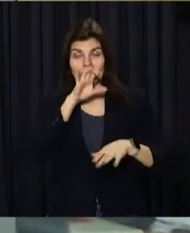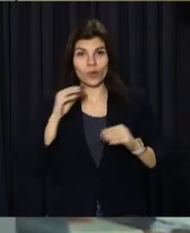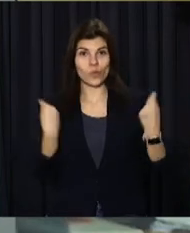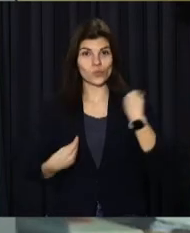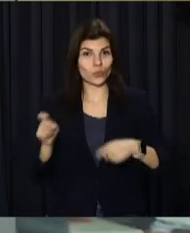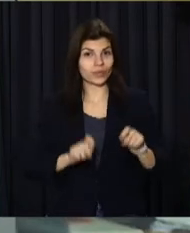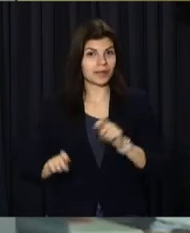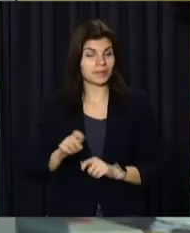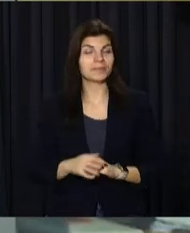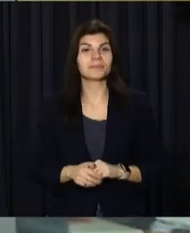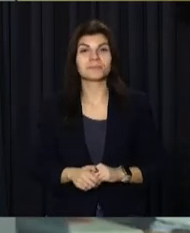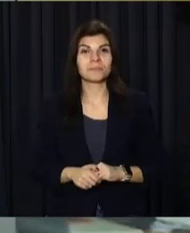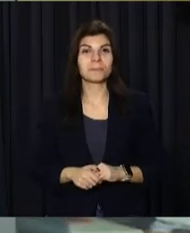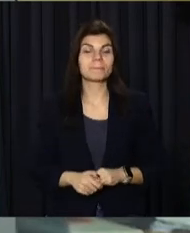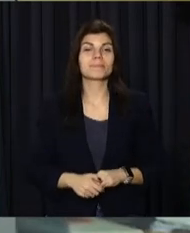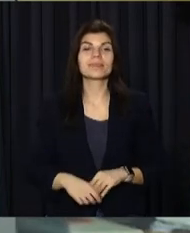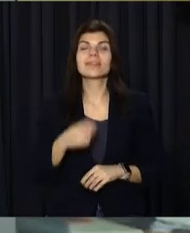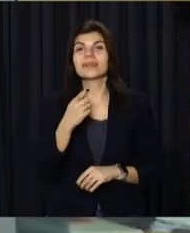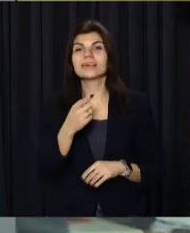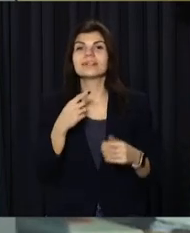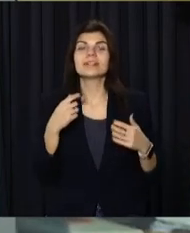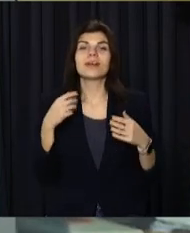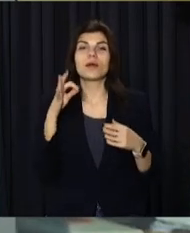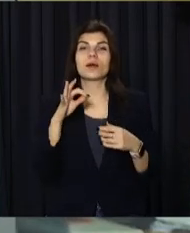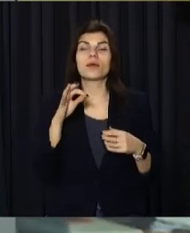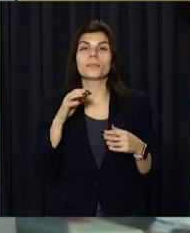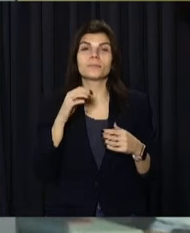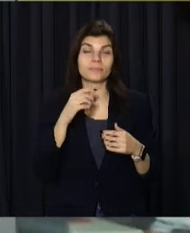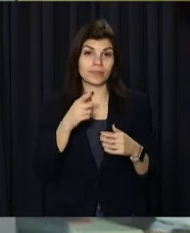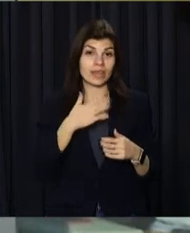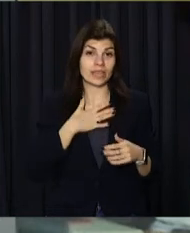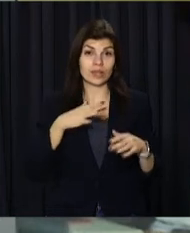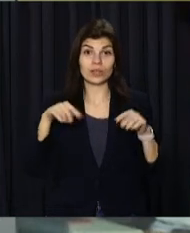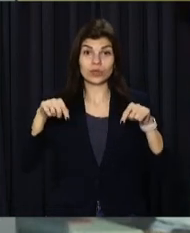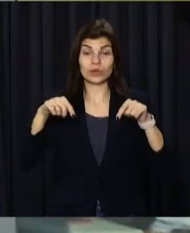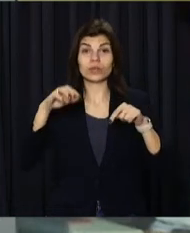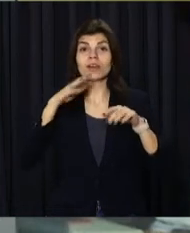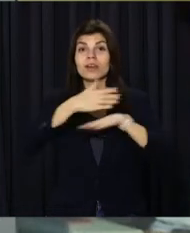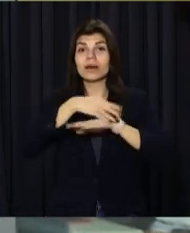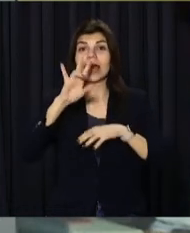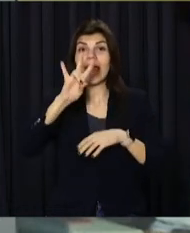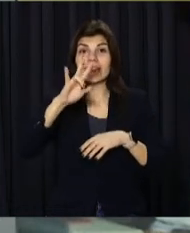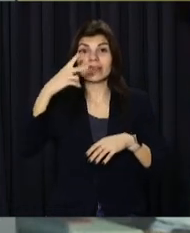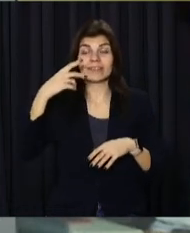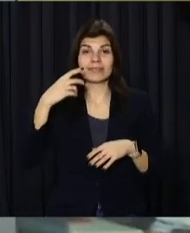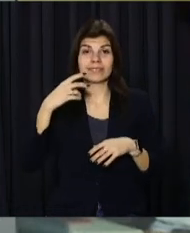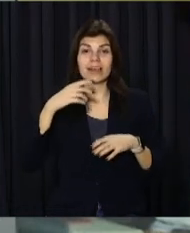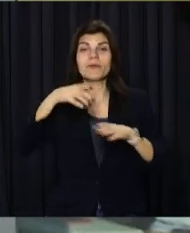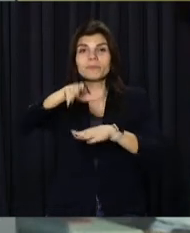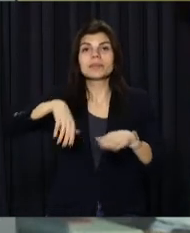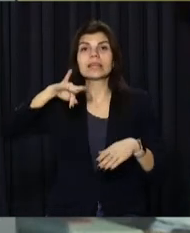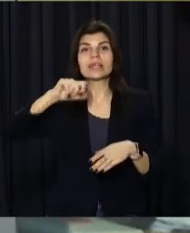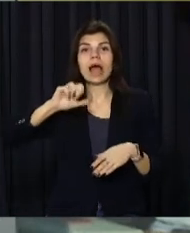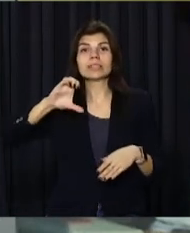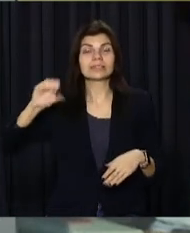Бивні мамонта, рештки свійських тварин та посуд. Загалом на місце звадення траси Н-31, що з'єднає